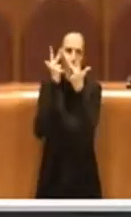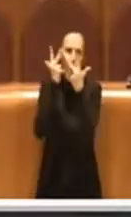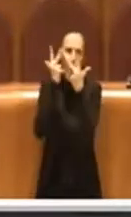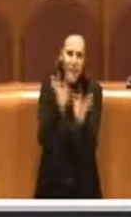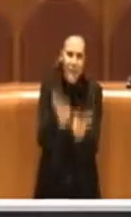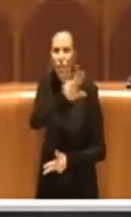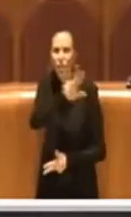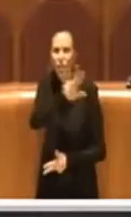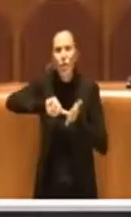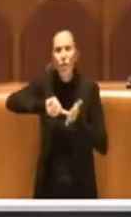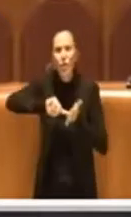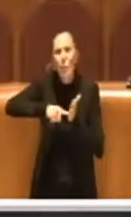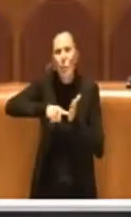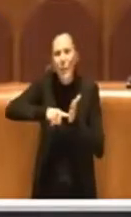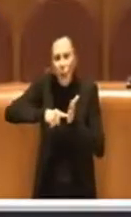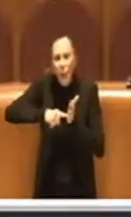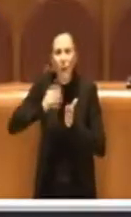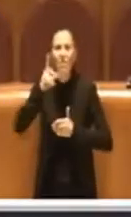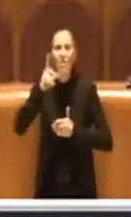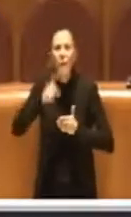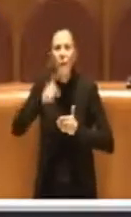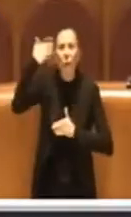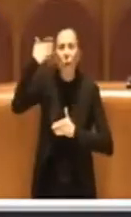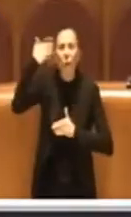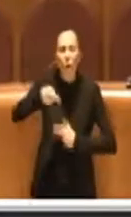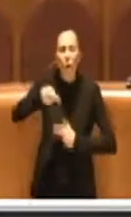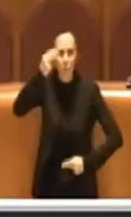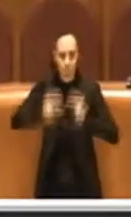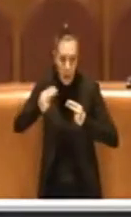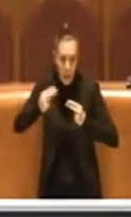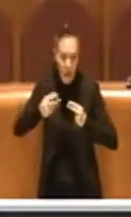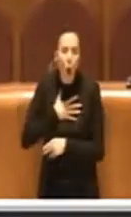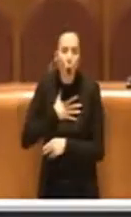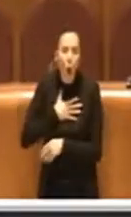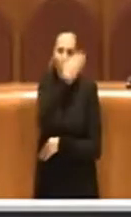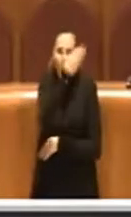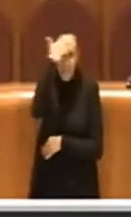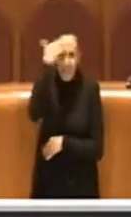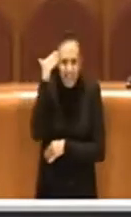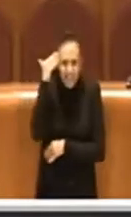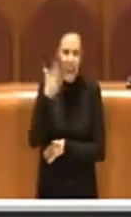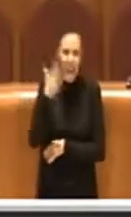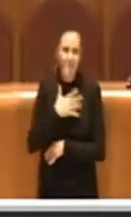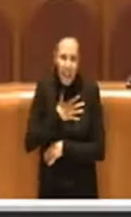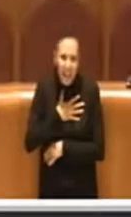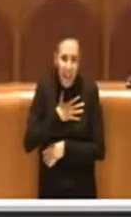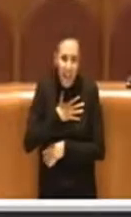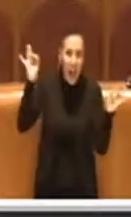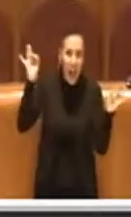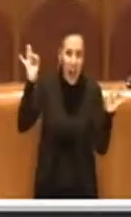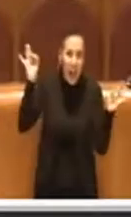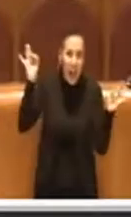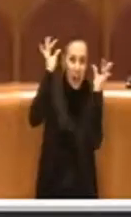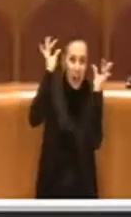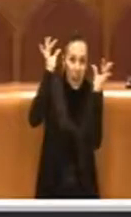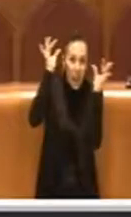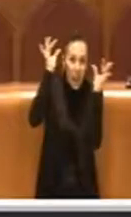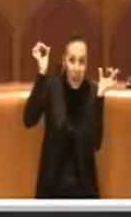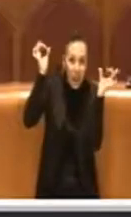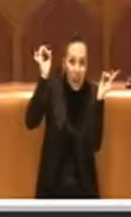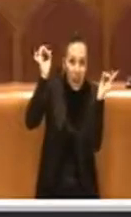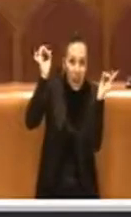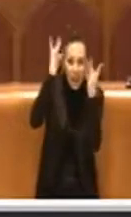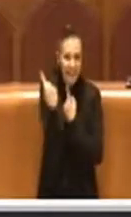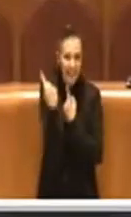debiti fuori bilancio. Allora, detto francamente, è vero che in alcuni rari casi anche